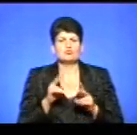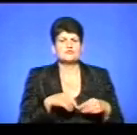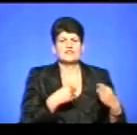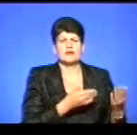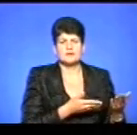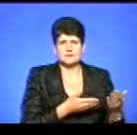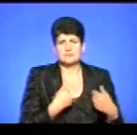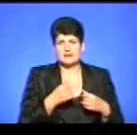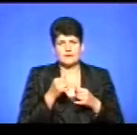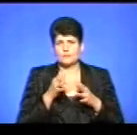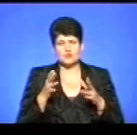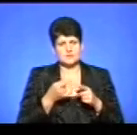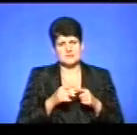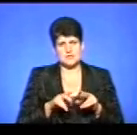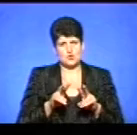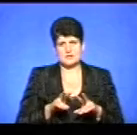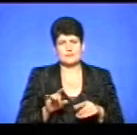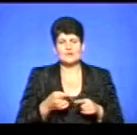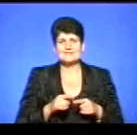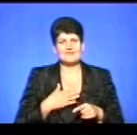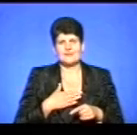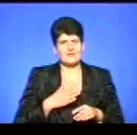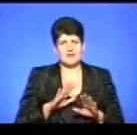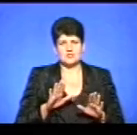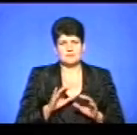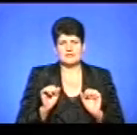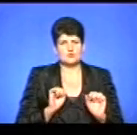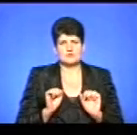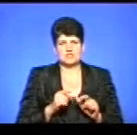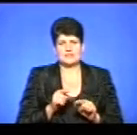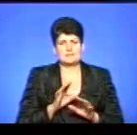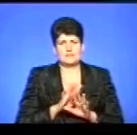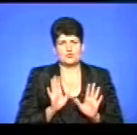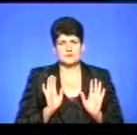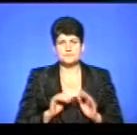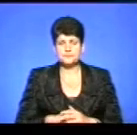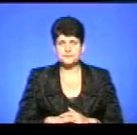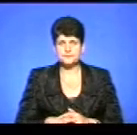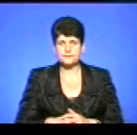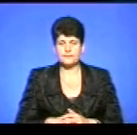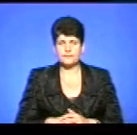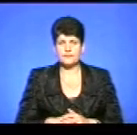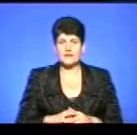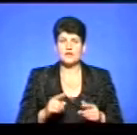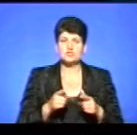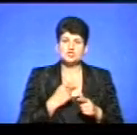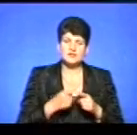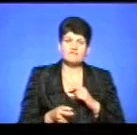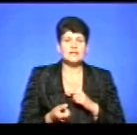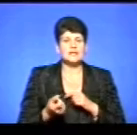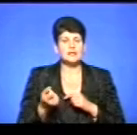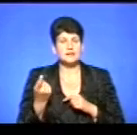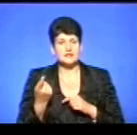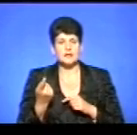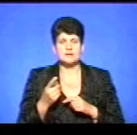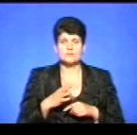передати. Ми не можемо таку петицію розглядати, оскільки це не наше майно і ми ним розпоряджати, відповідно, не можемо. От, власне, чи виникали і виникають у вас